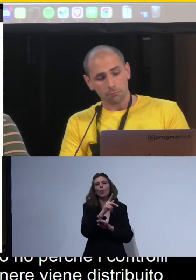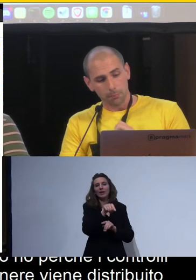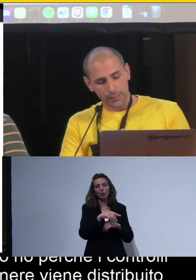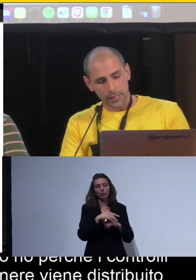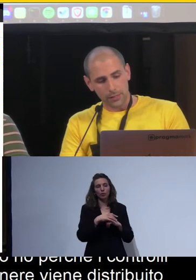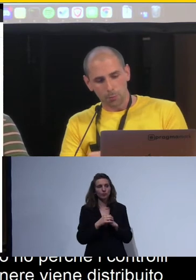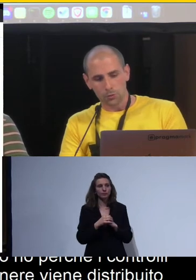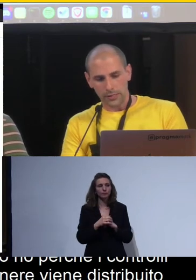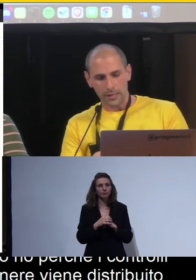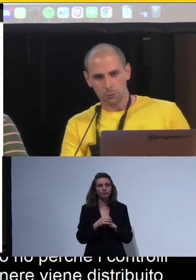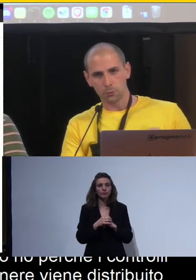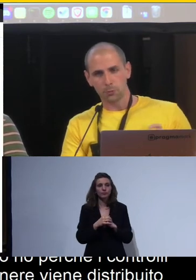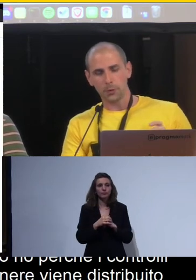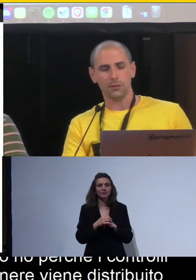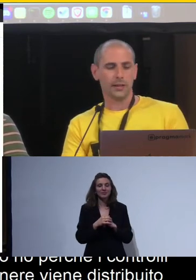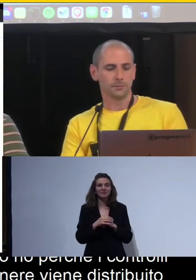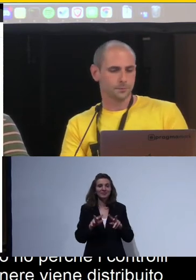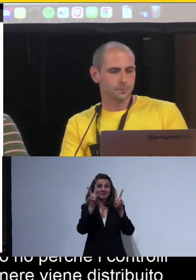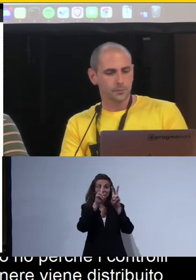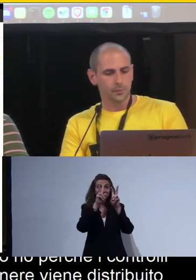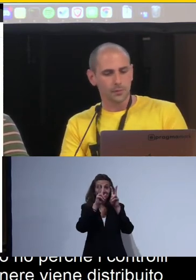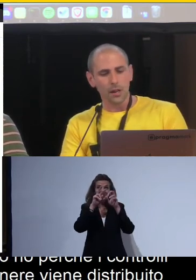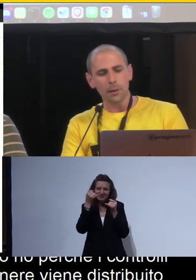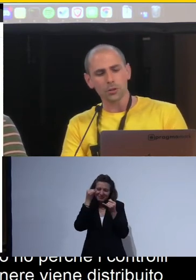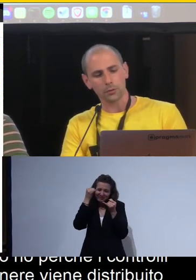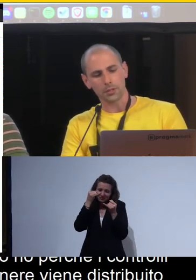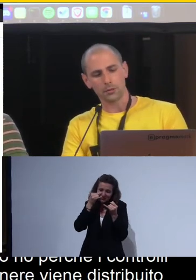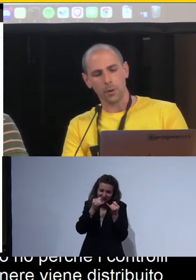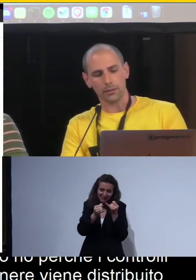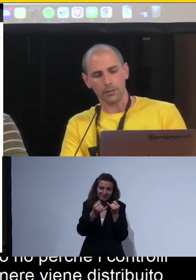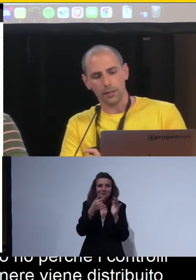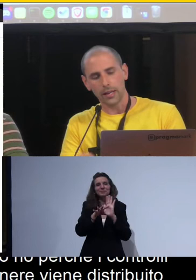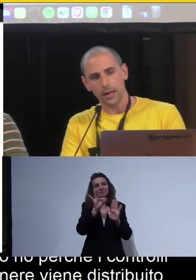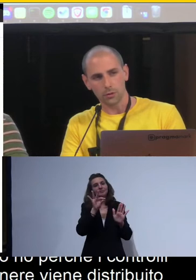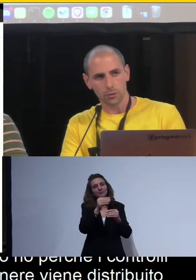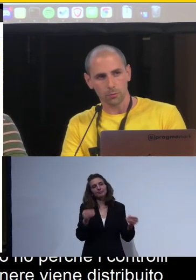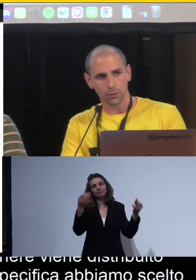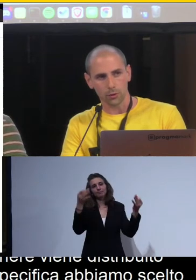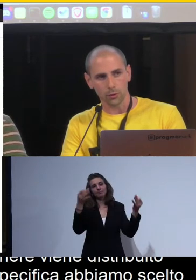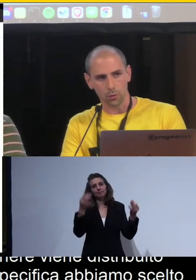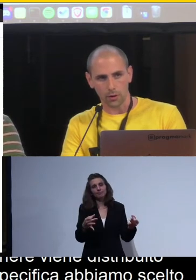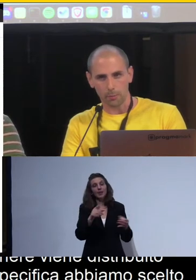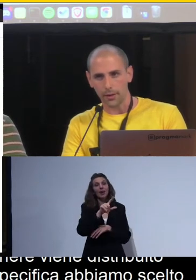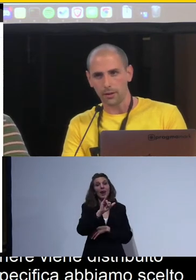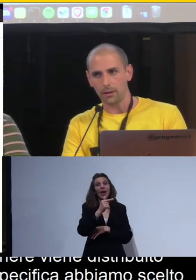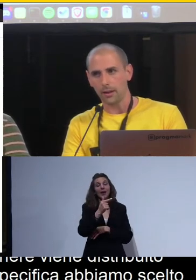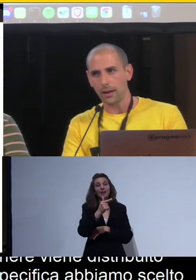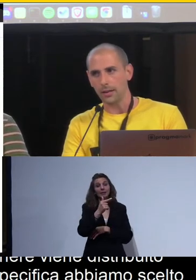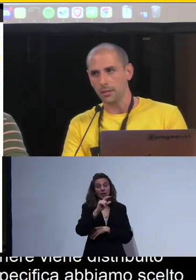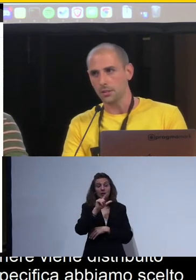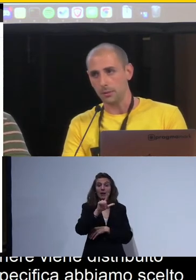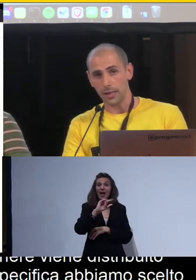E partendo appunto nell'analisi un po' più specifica, abbiamo scelto questi strumenti di Lighthouse, lo strumento di Google per